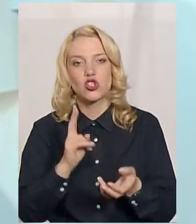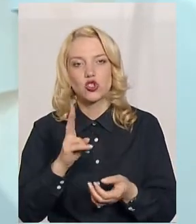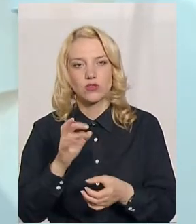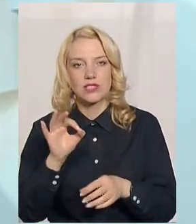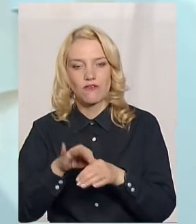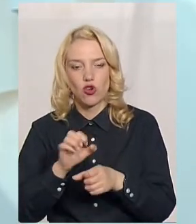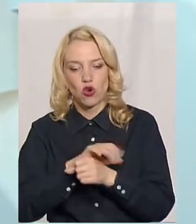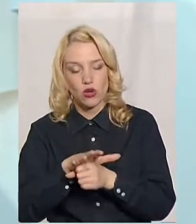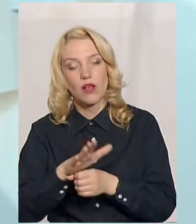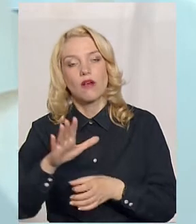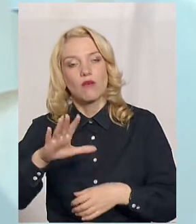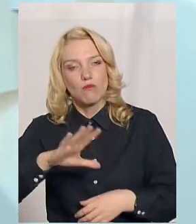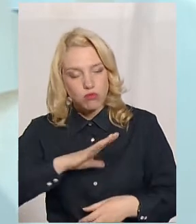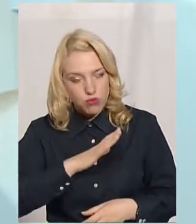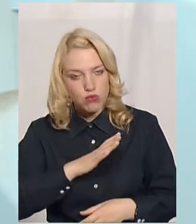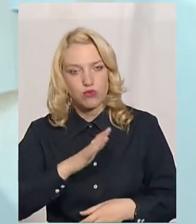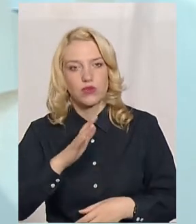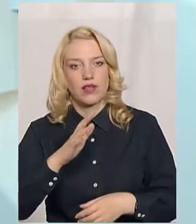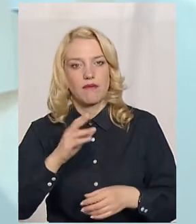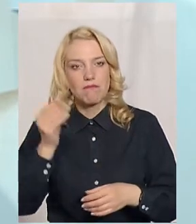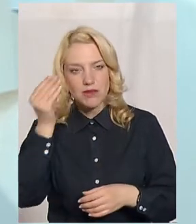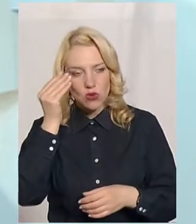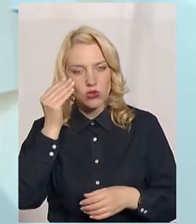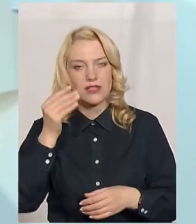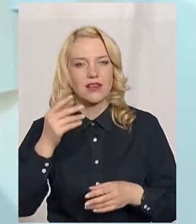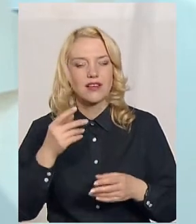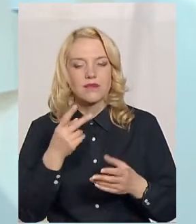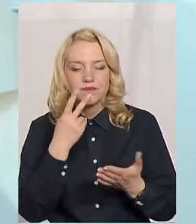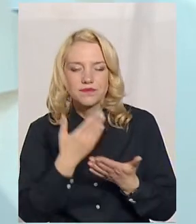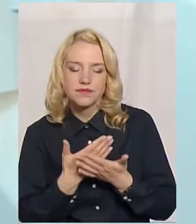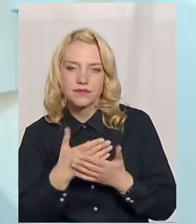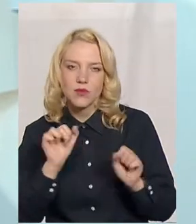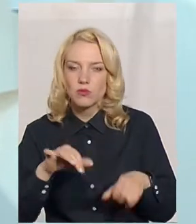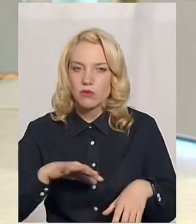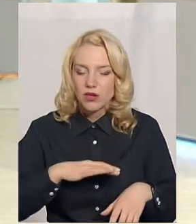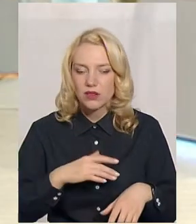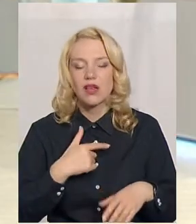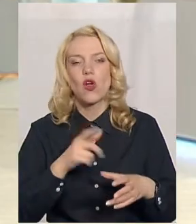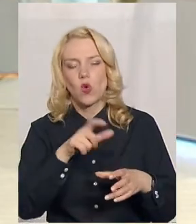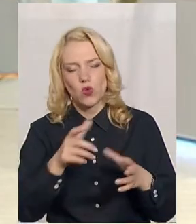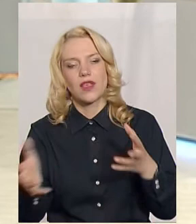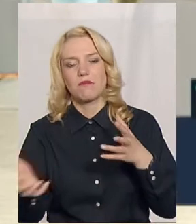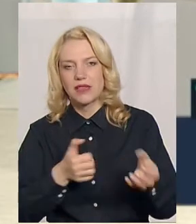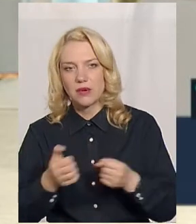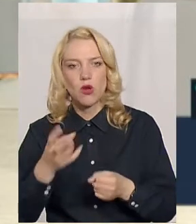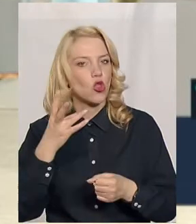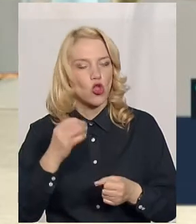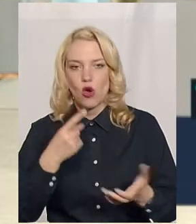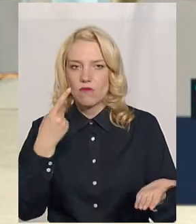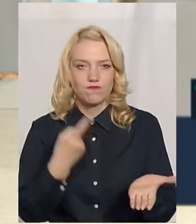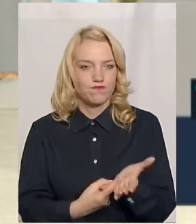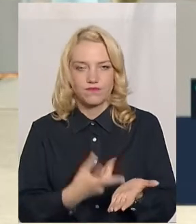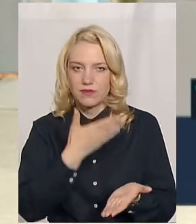Хоч підозри були, і інфекційна лікарня приймала пацієнтів, переводила. Не все, і зі всіма іншими. Вони не підтверджувалися.